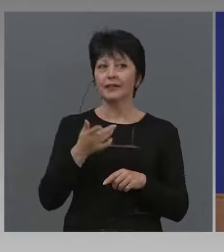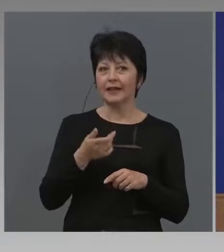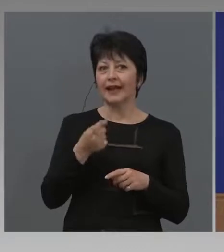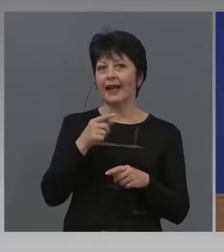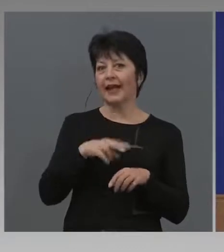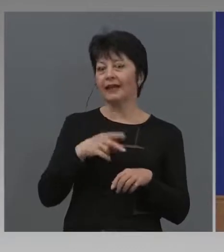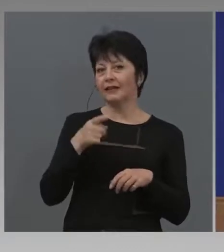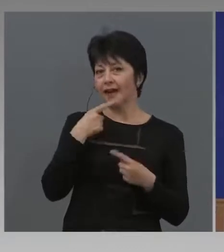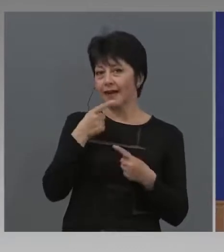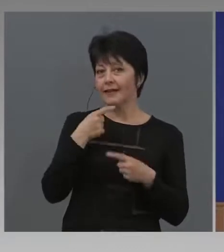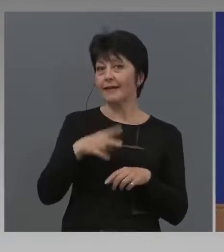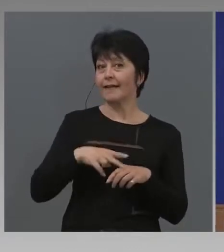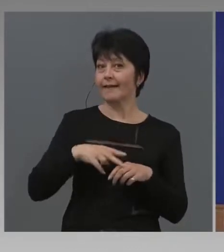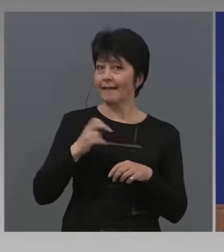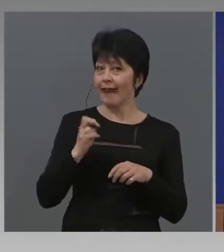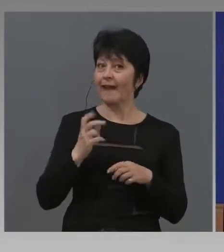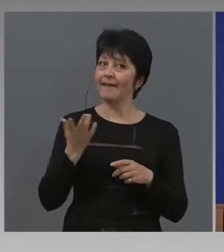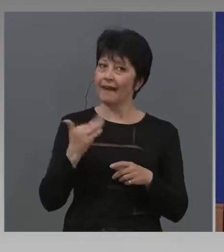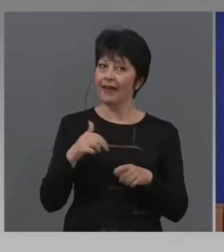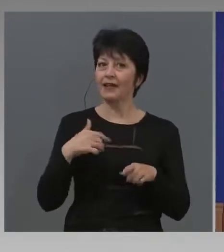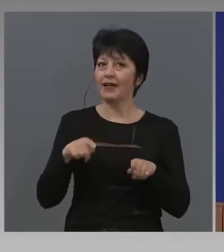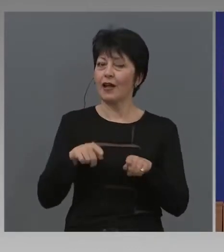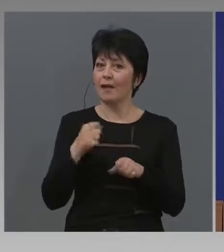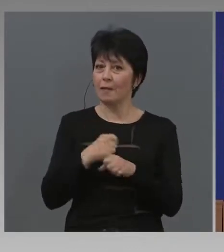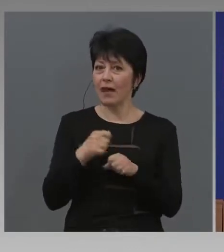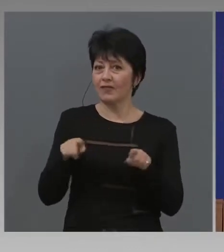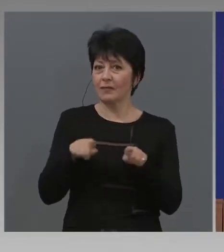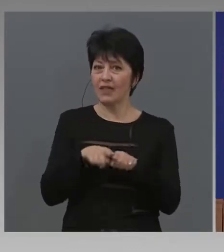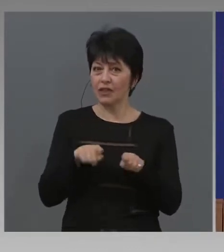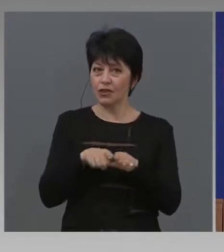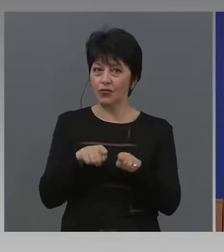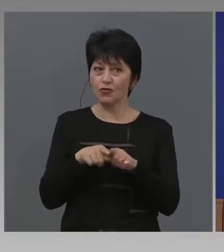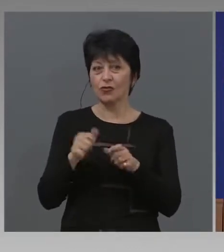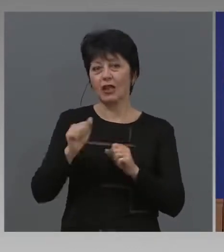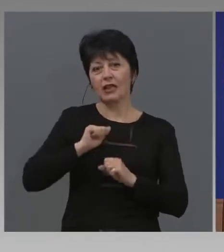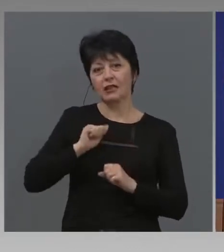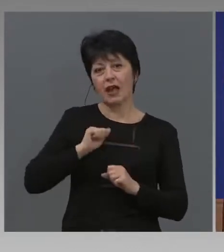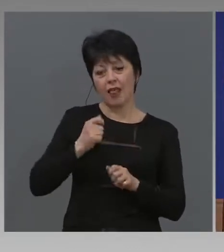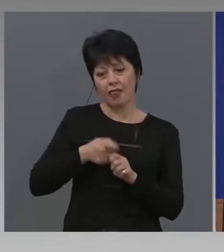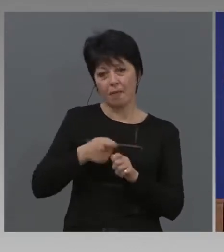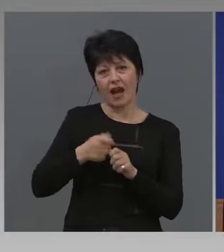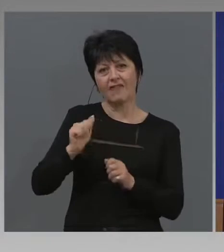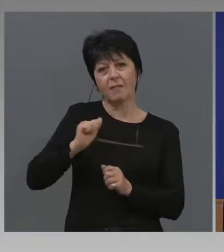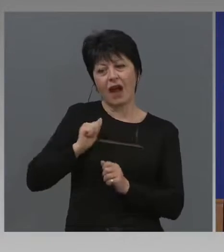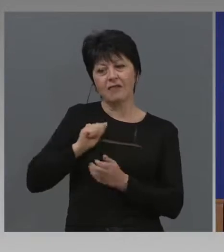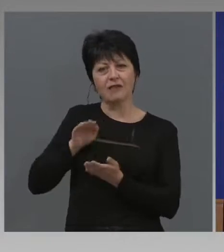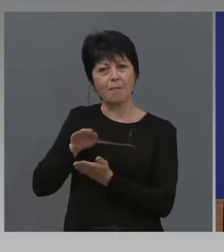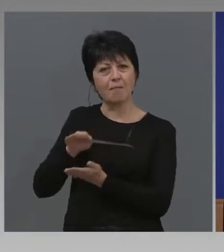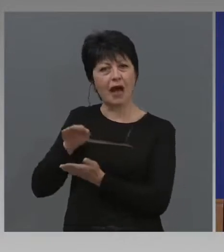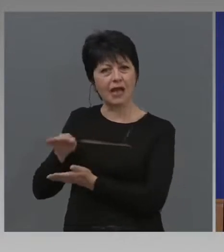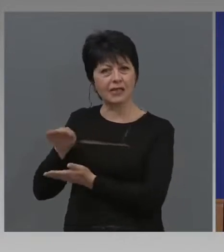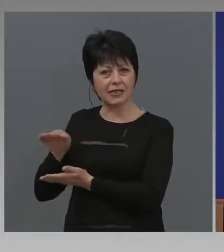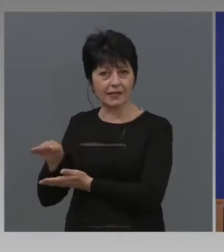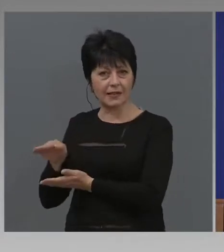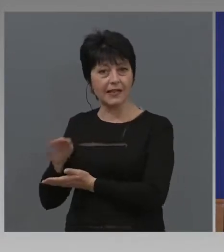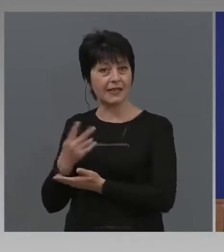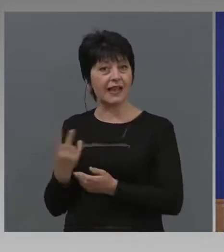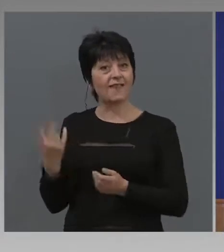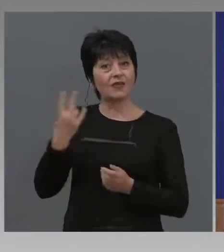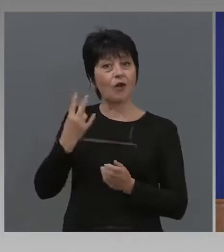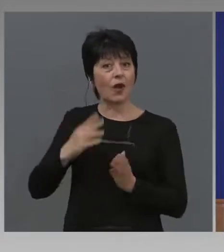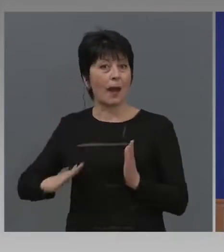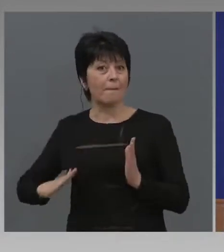запаси, защото такъв вирус пак ще дойде. Или втори пик, или да използваме времето сега, да си